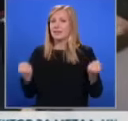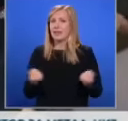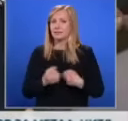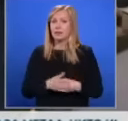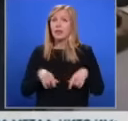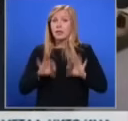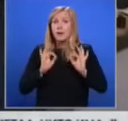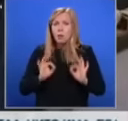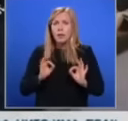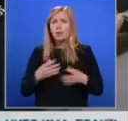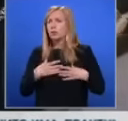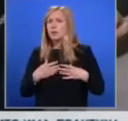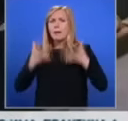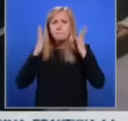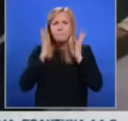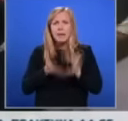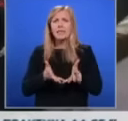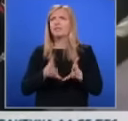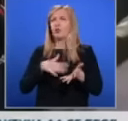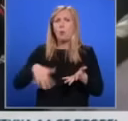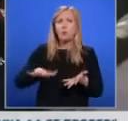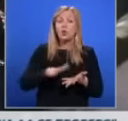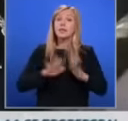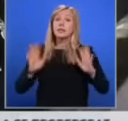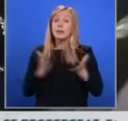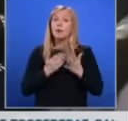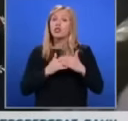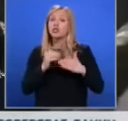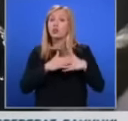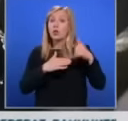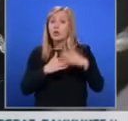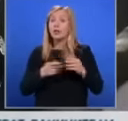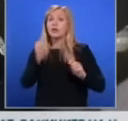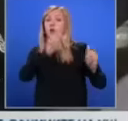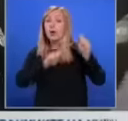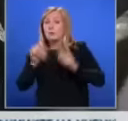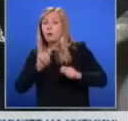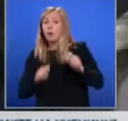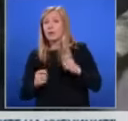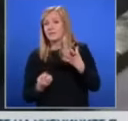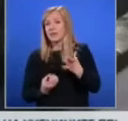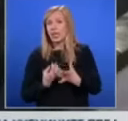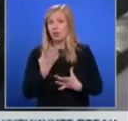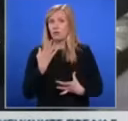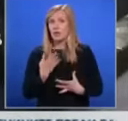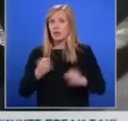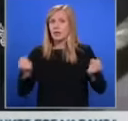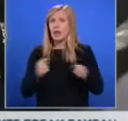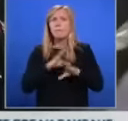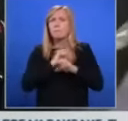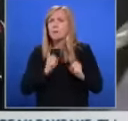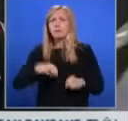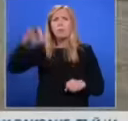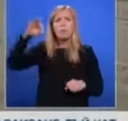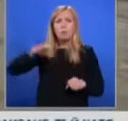На момента, при случване на бедствие, когато бъде в едно безценно положение да започне стоително ремонтни и възстановителни дейности без обществена поръчка, без